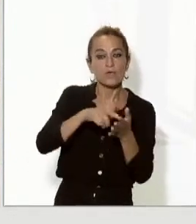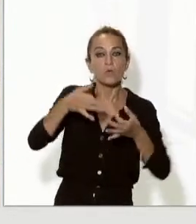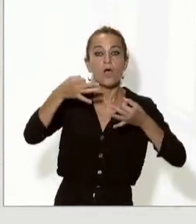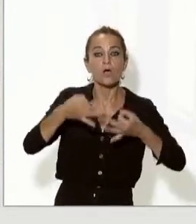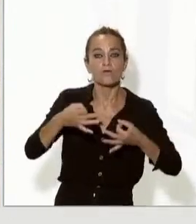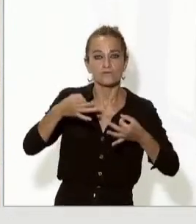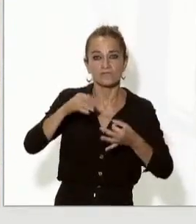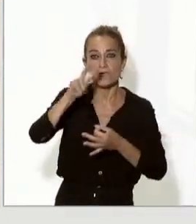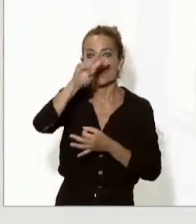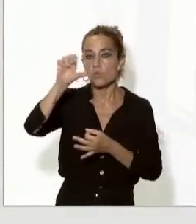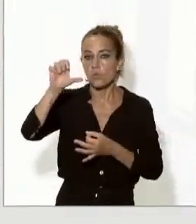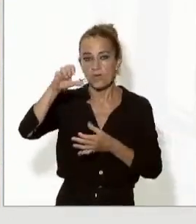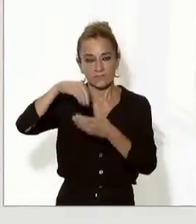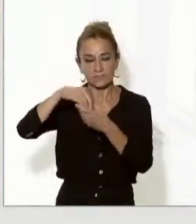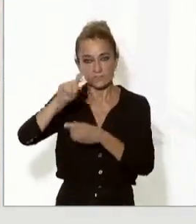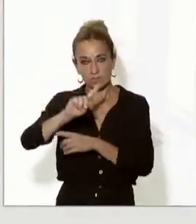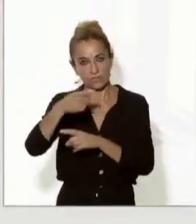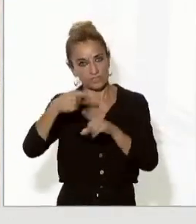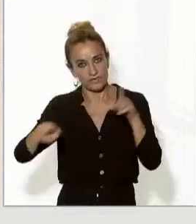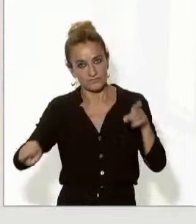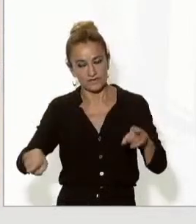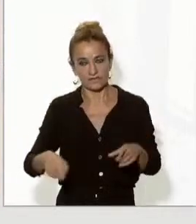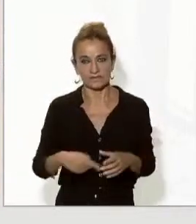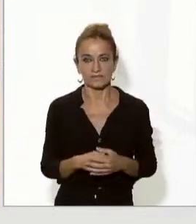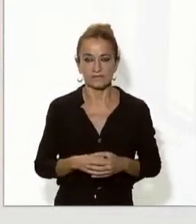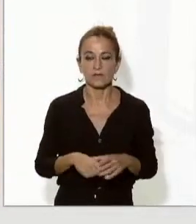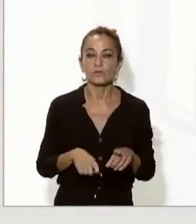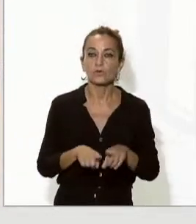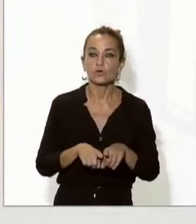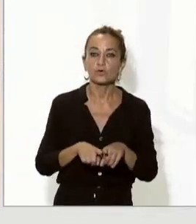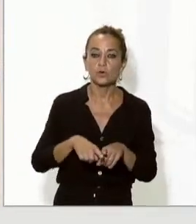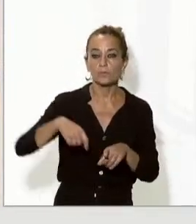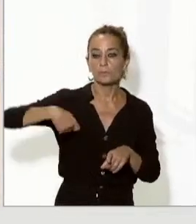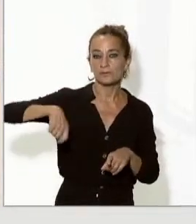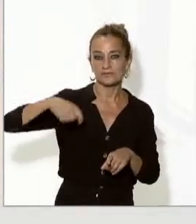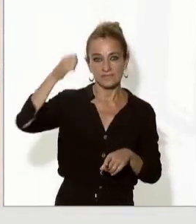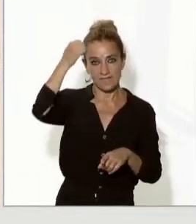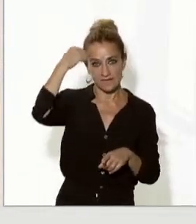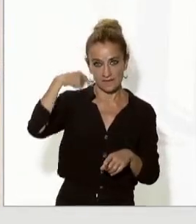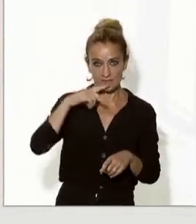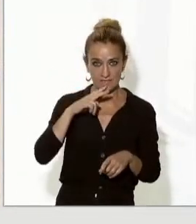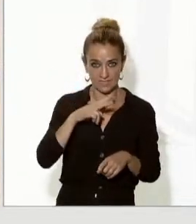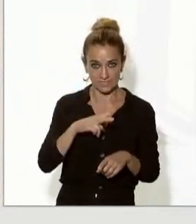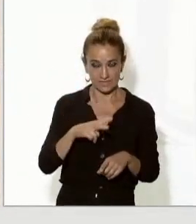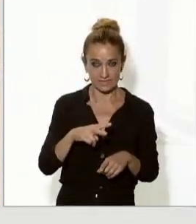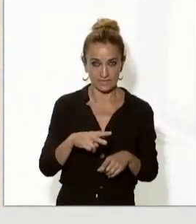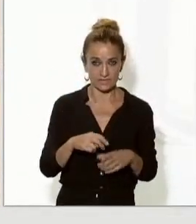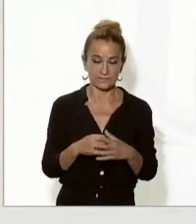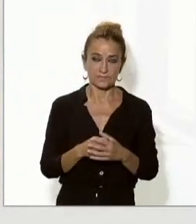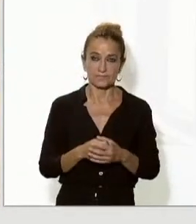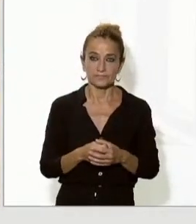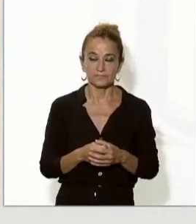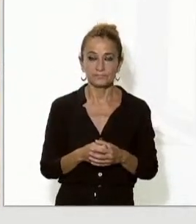de la Unió Europea ara bé com ha dit el president de la Generalitat a ningú se li escapa que l'estrenyiment